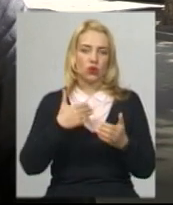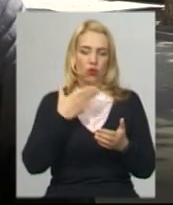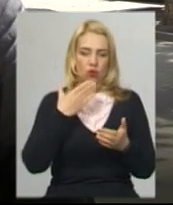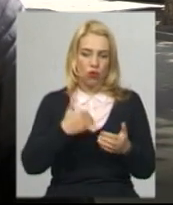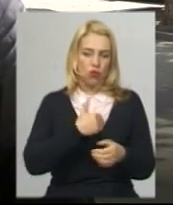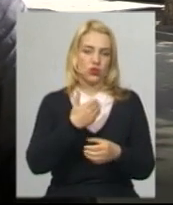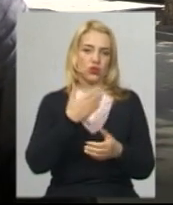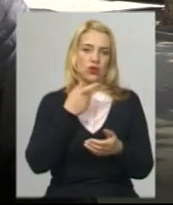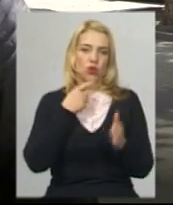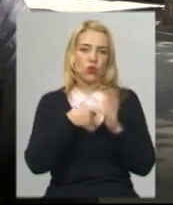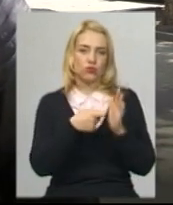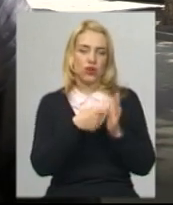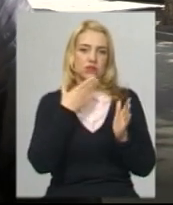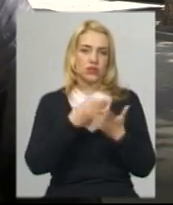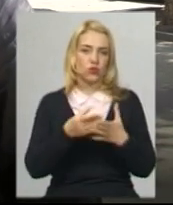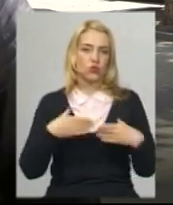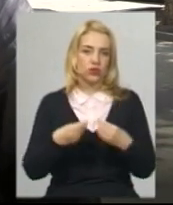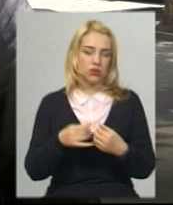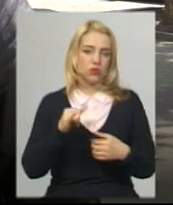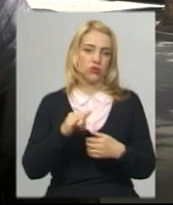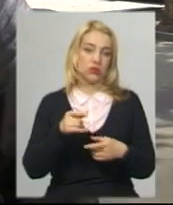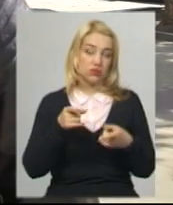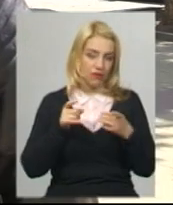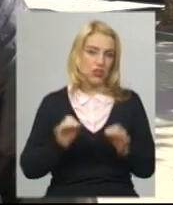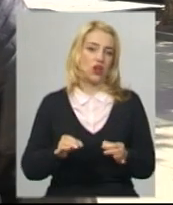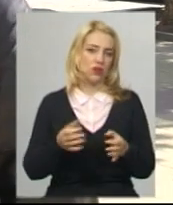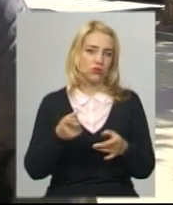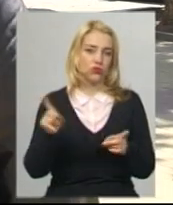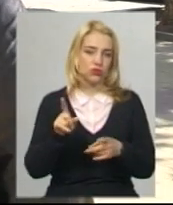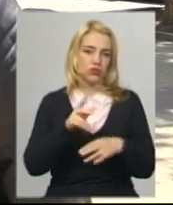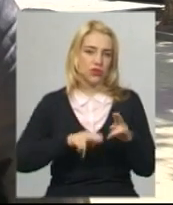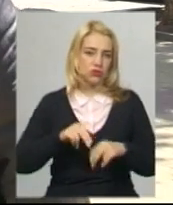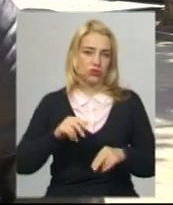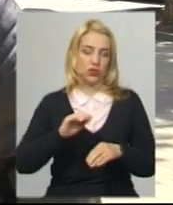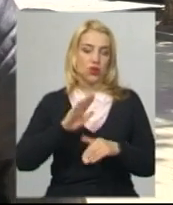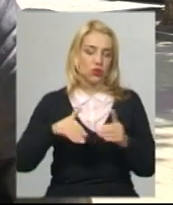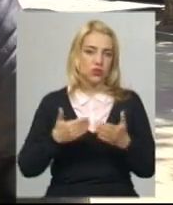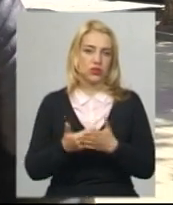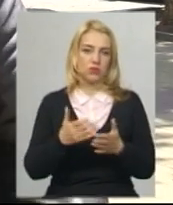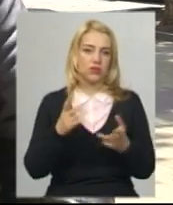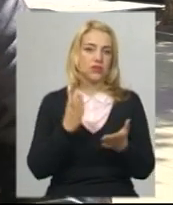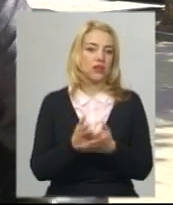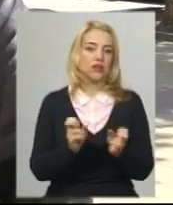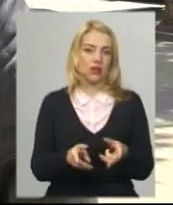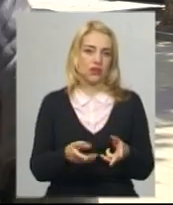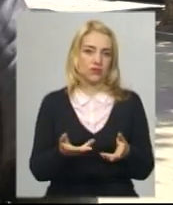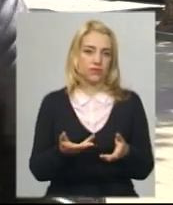І, звичайно, настрої були і до цих пір є, я б сказав,